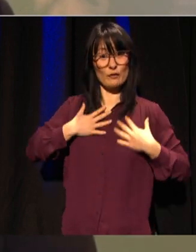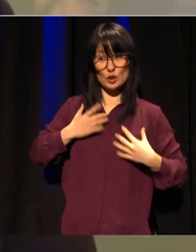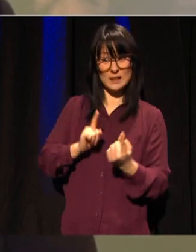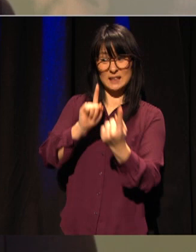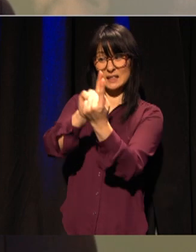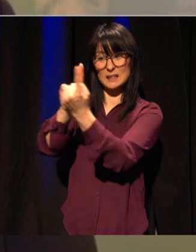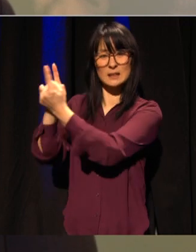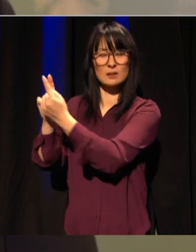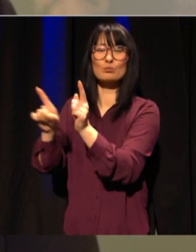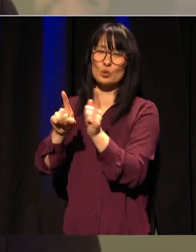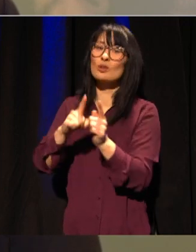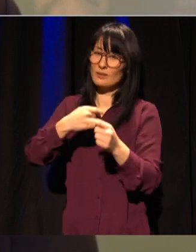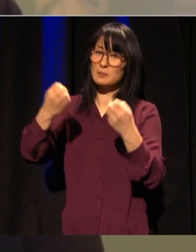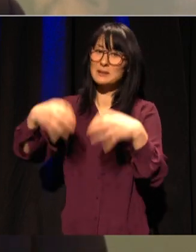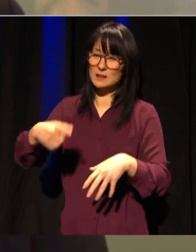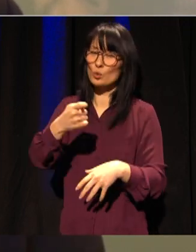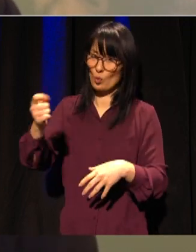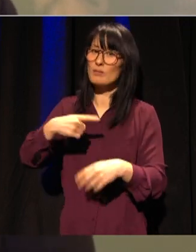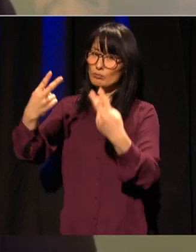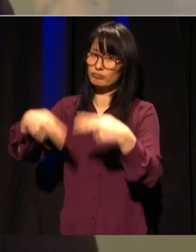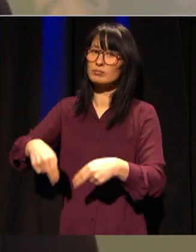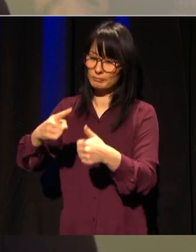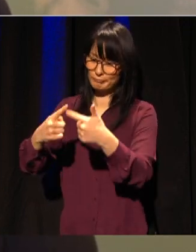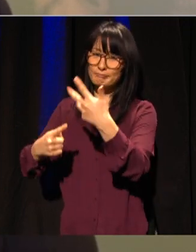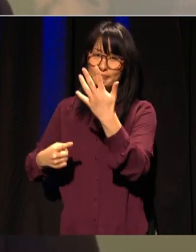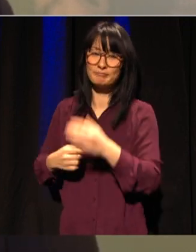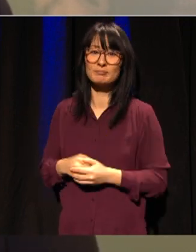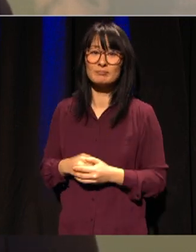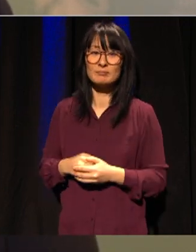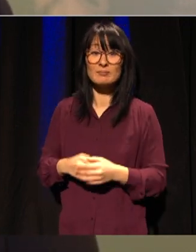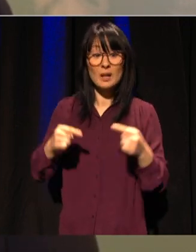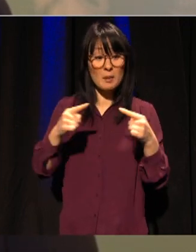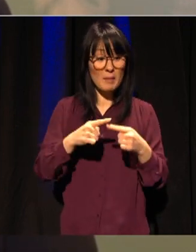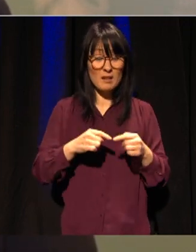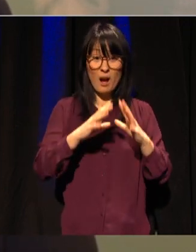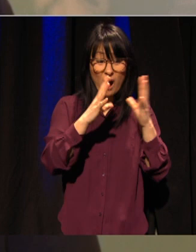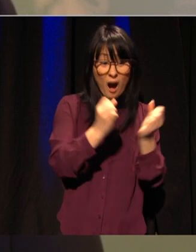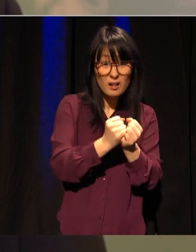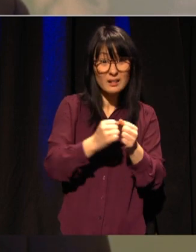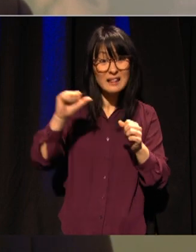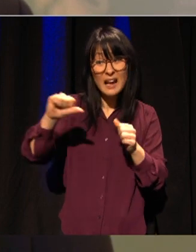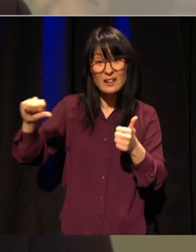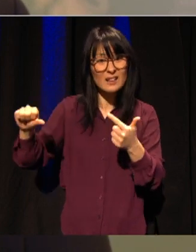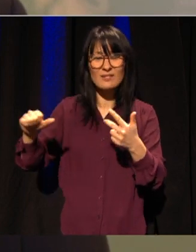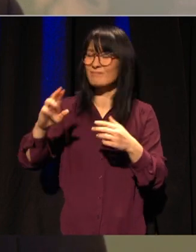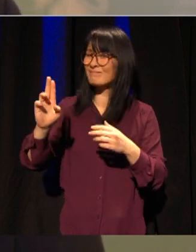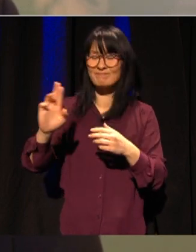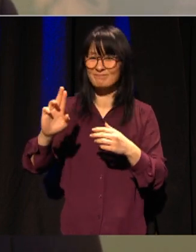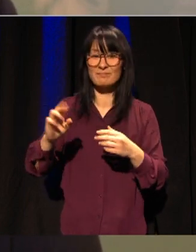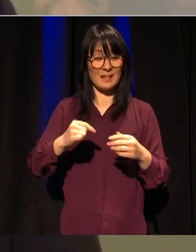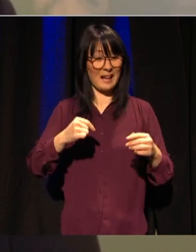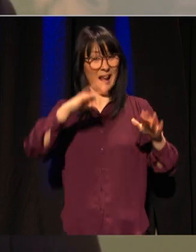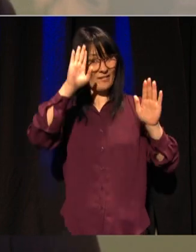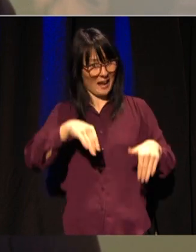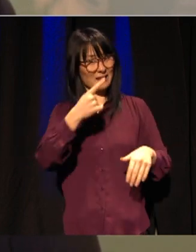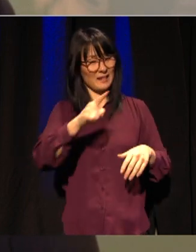ansikt til ansikt Men alt som skjer trenger ikke alltid å være negativt Jeg vet at dere tar ansvar for